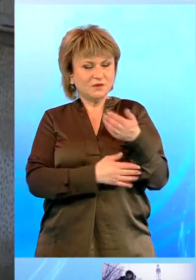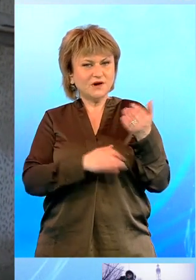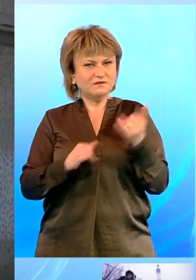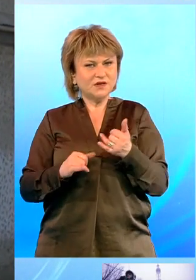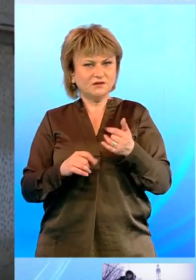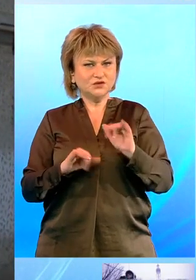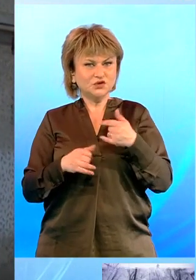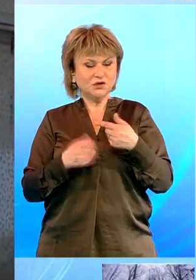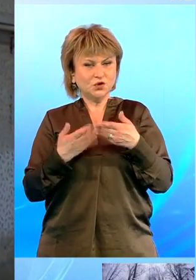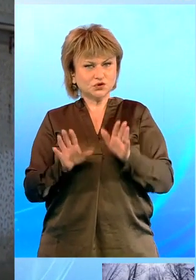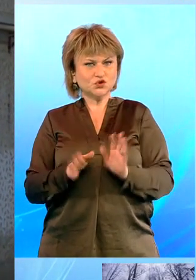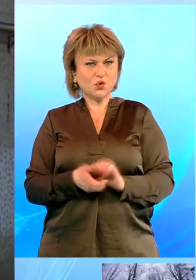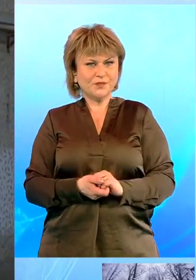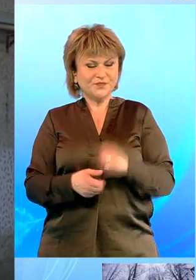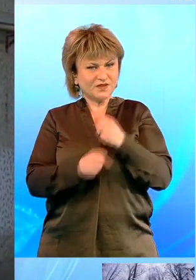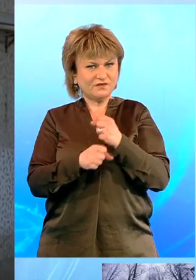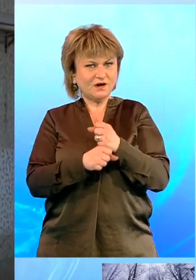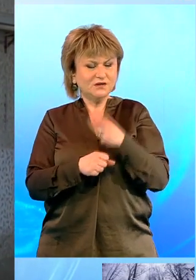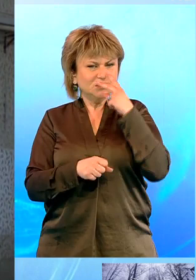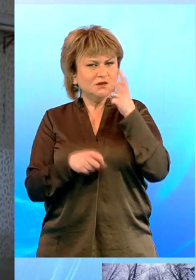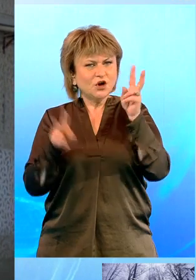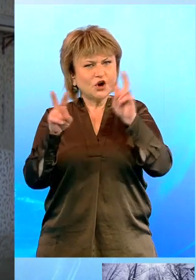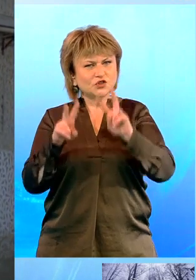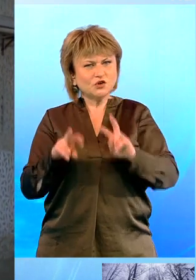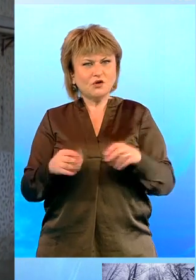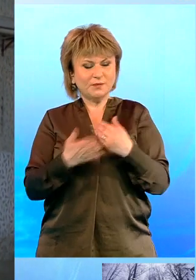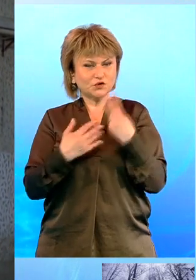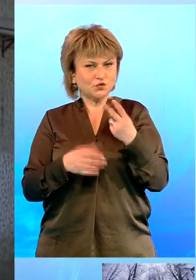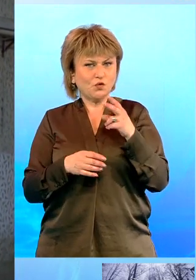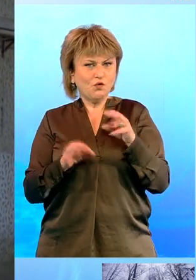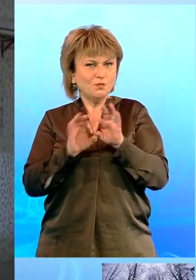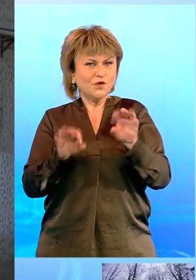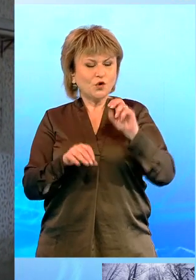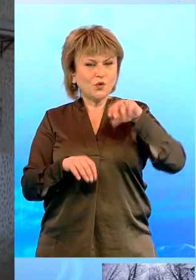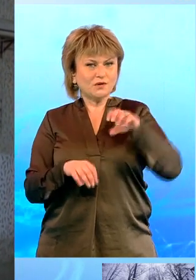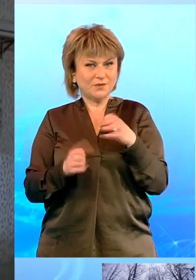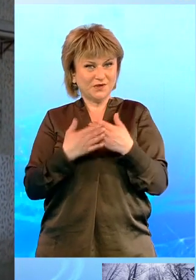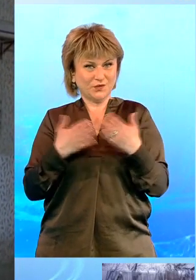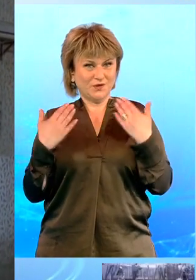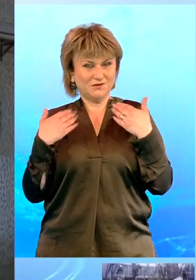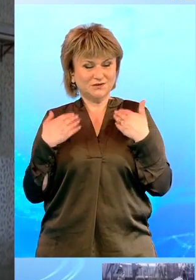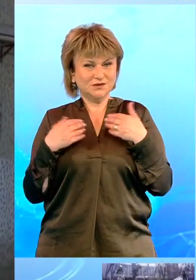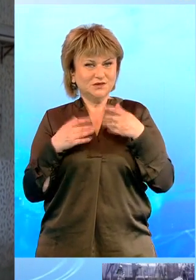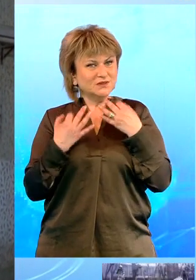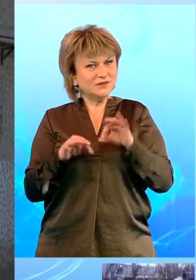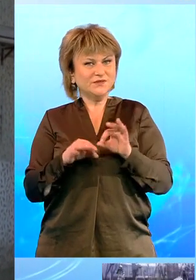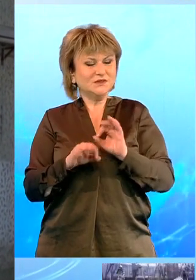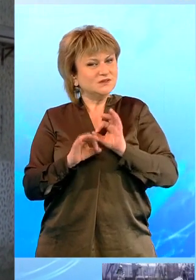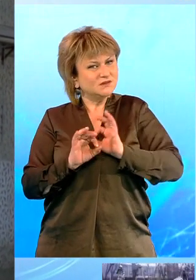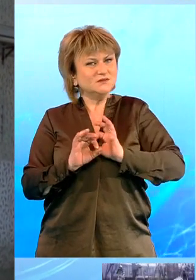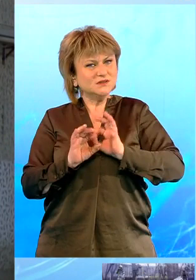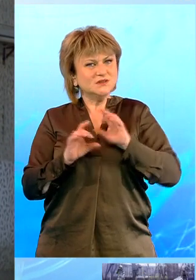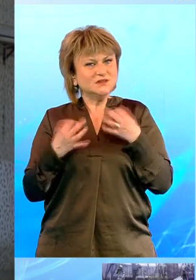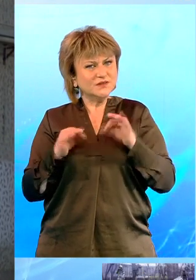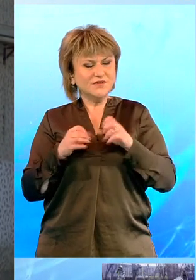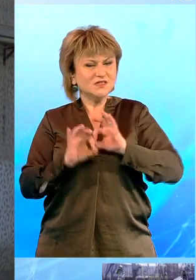va începe să facă revizia pentru cele două coloane, mai întâi cu coloana pentru încălzire, ca să fim siguri că putem